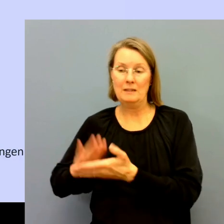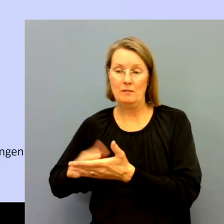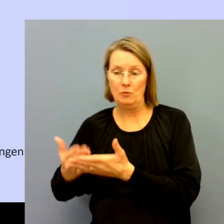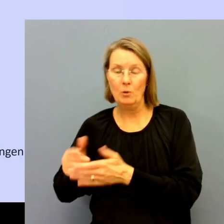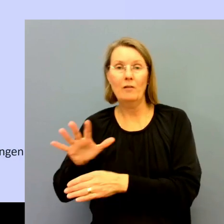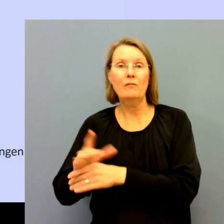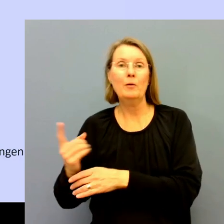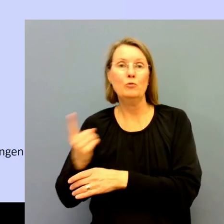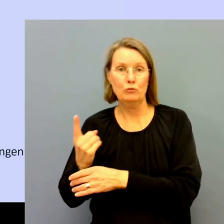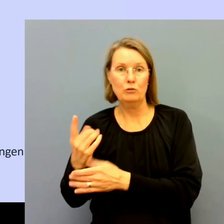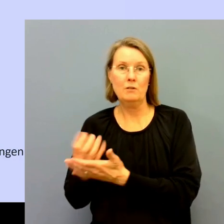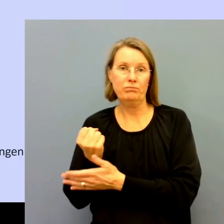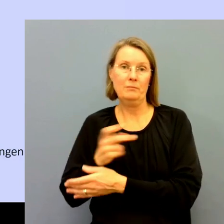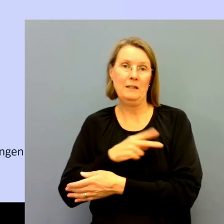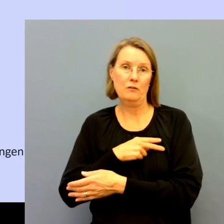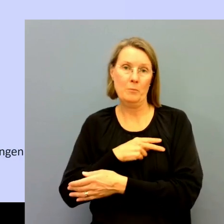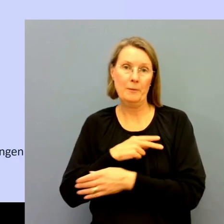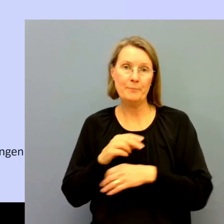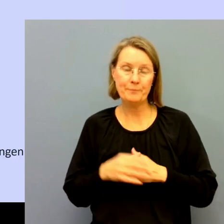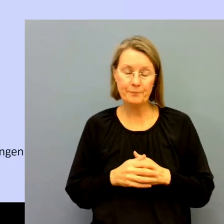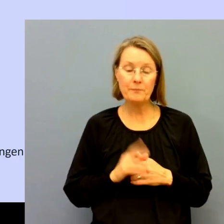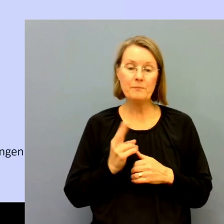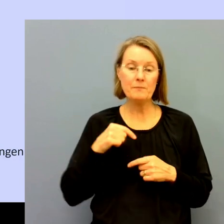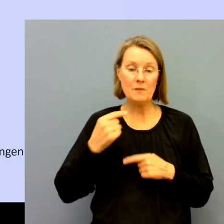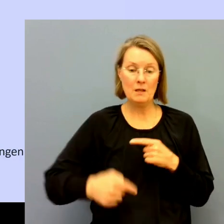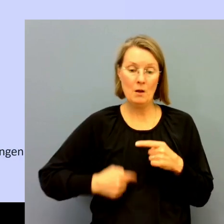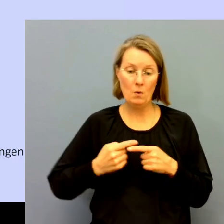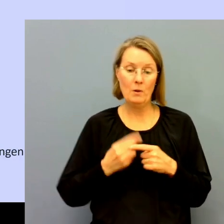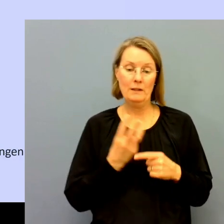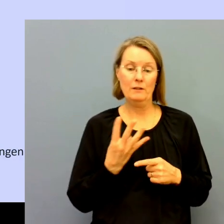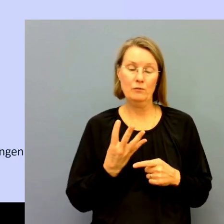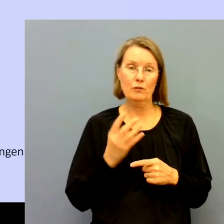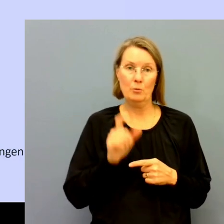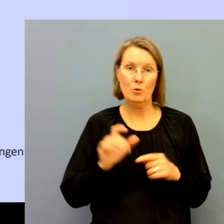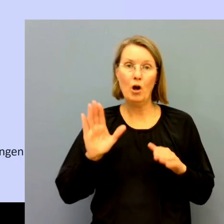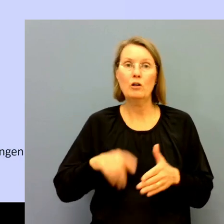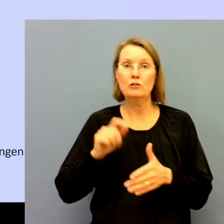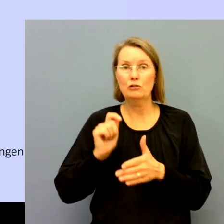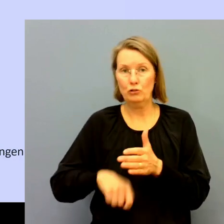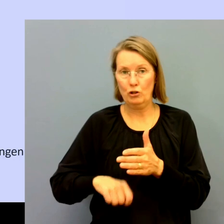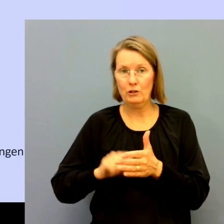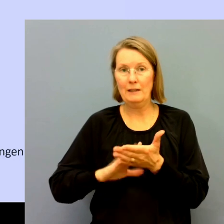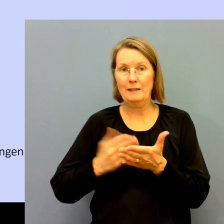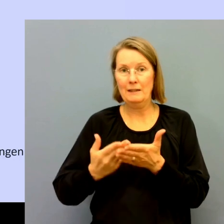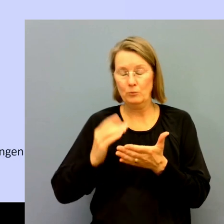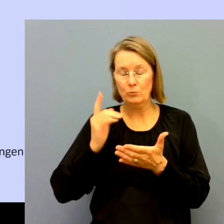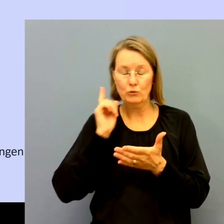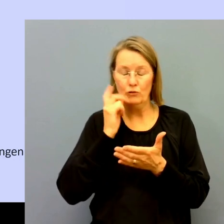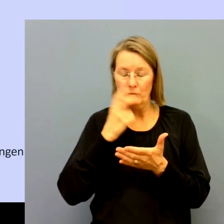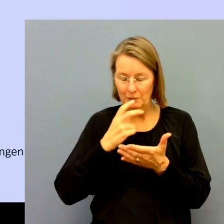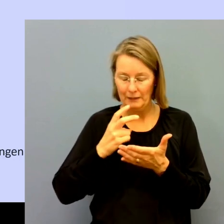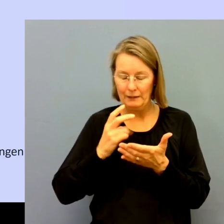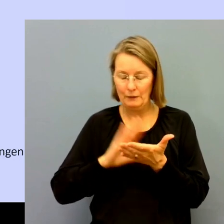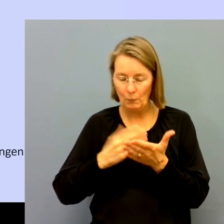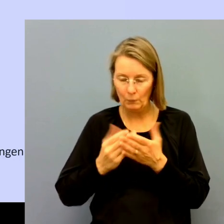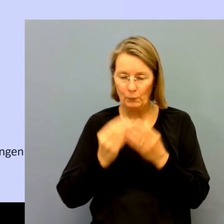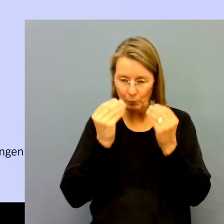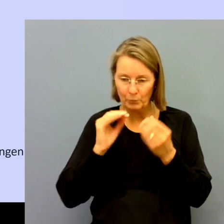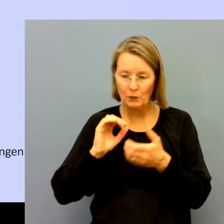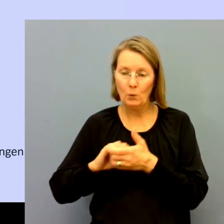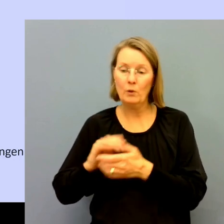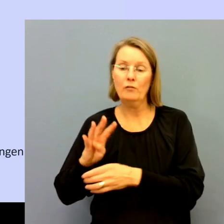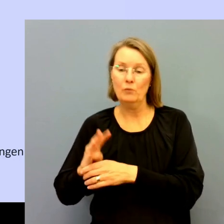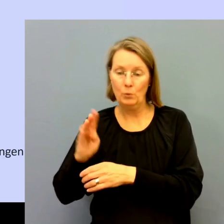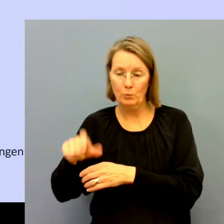skrivtolksutbildningen. Och nu i år har 34 personer påbörjat teckenspråks- och dödblindutbildning och 14 personer